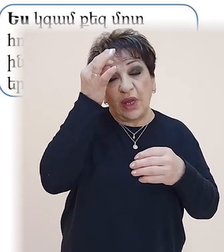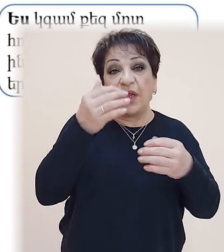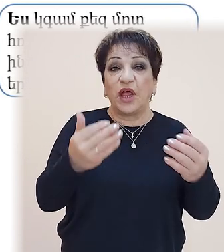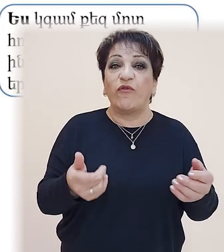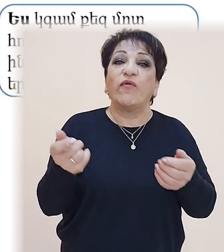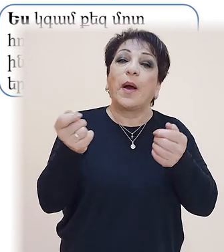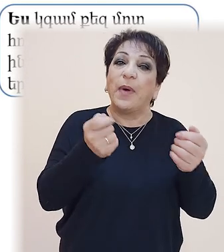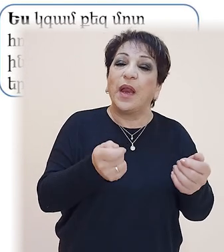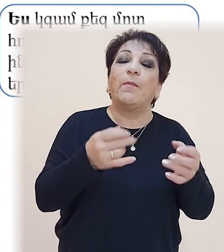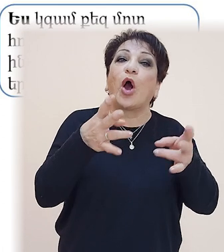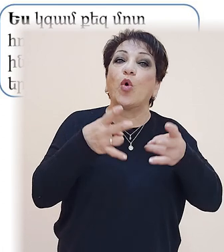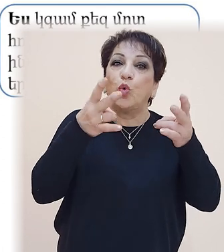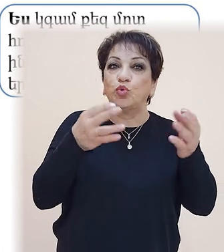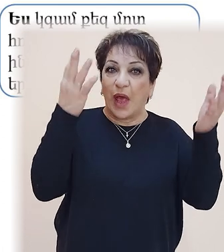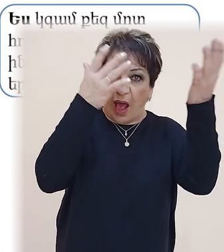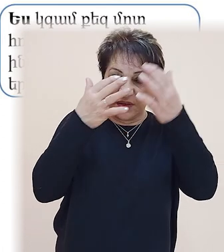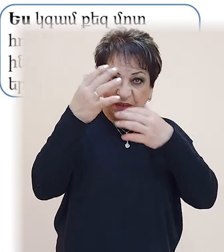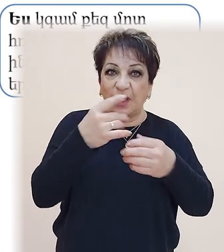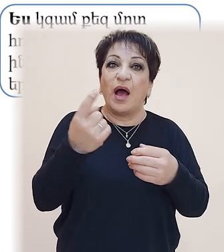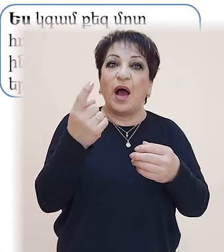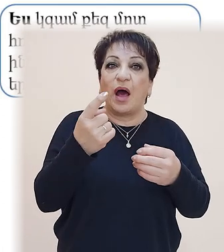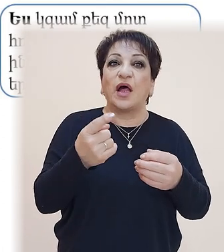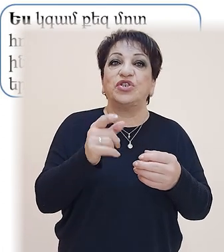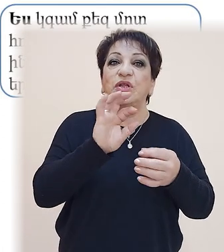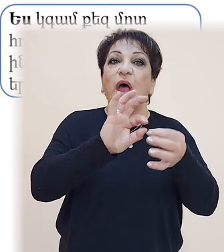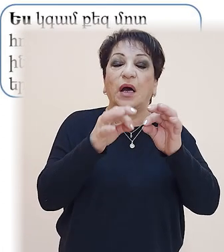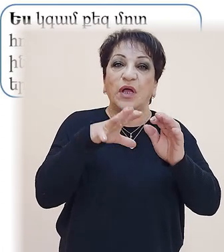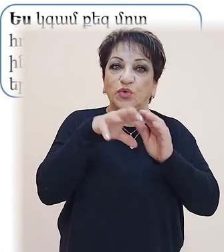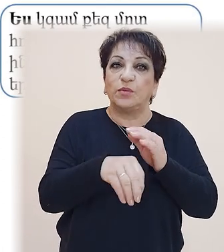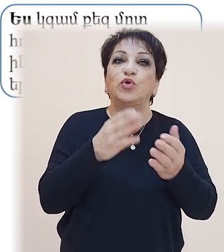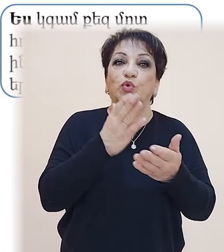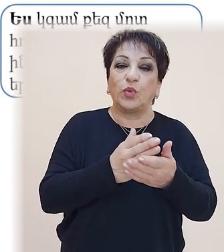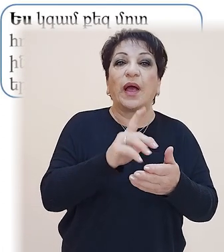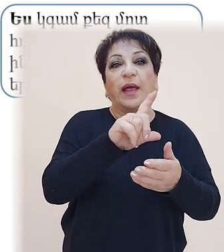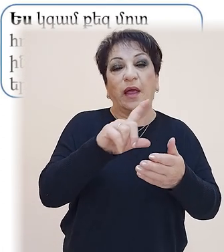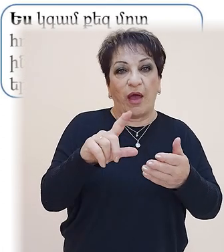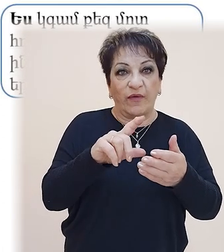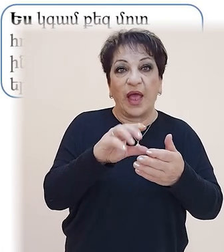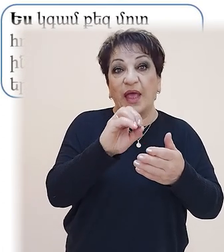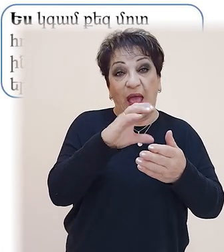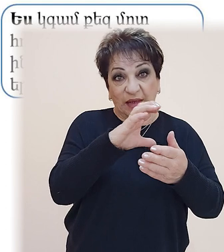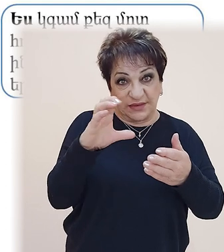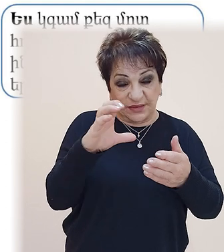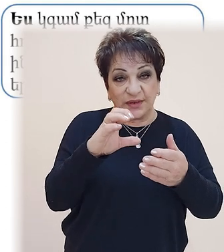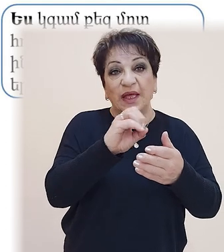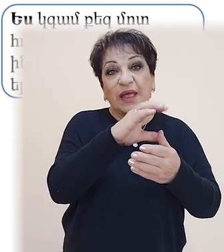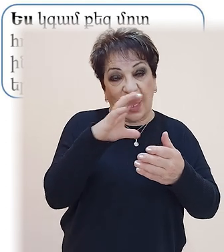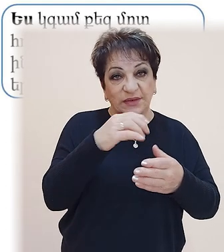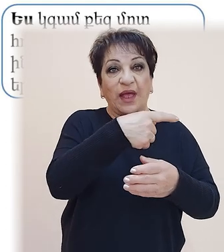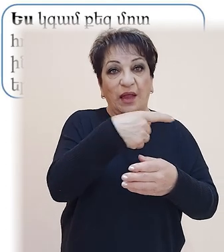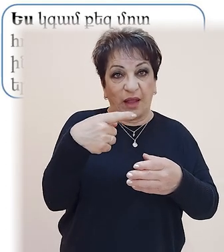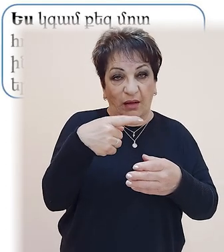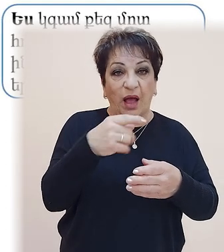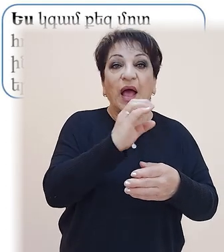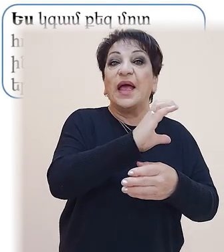հետ կնքուշ երազներ։ Առաջին նախադայության մենց մենք արդեն ունենք ես բարը դերան ունով արդայտված ենթական Եվ